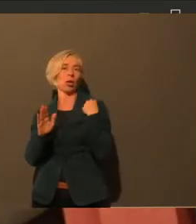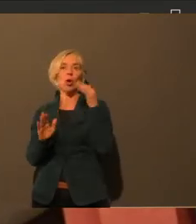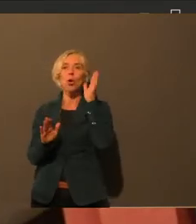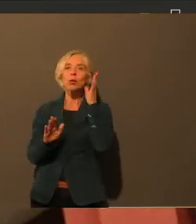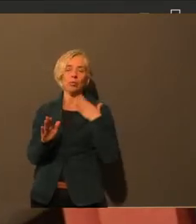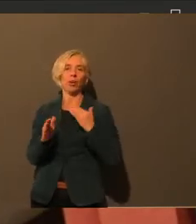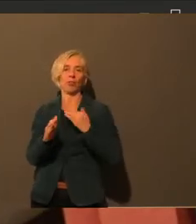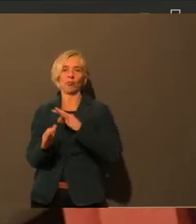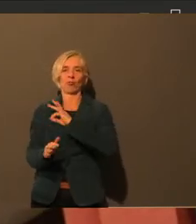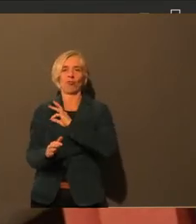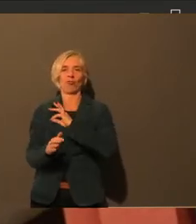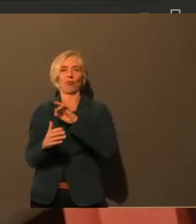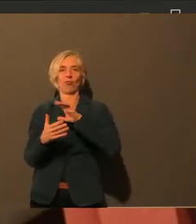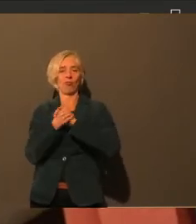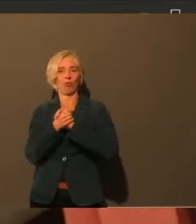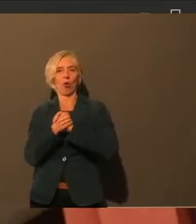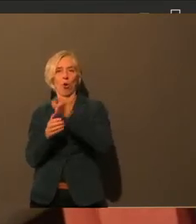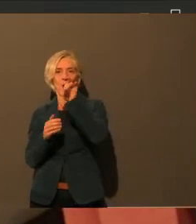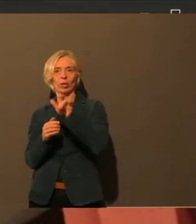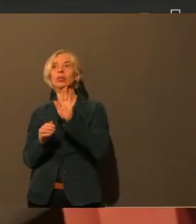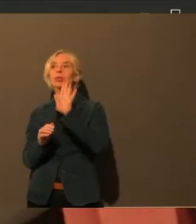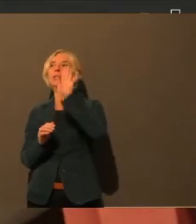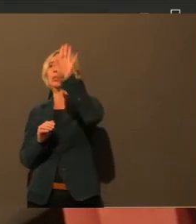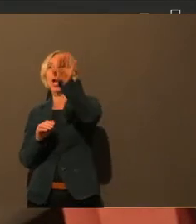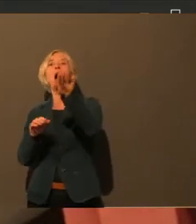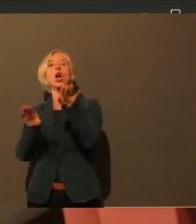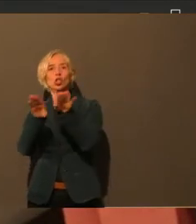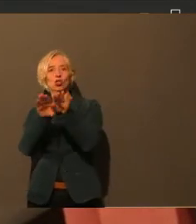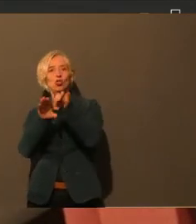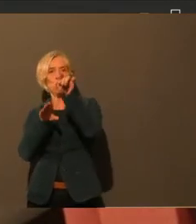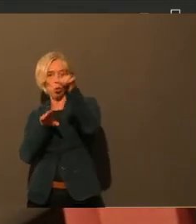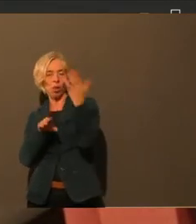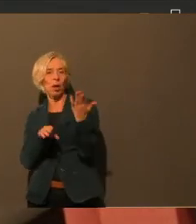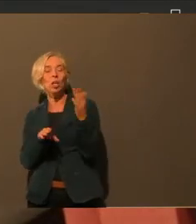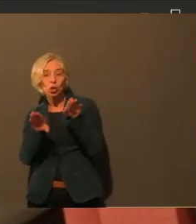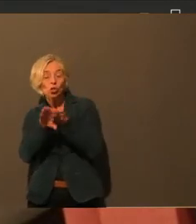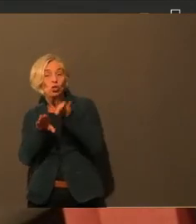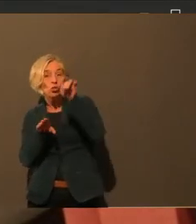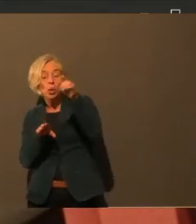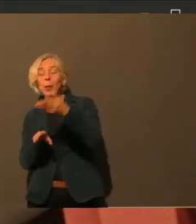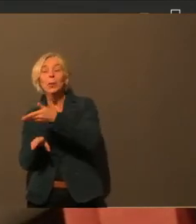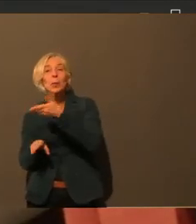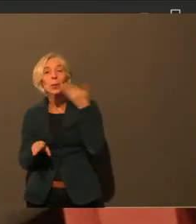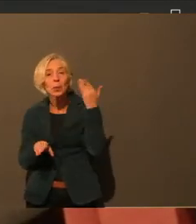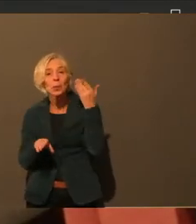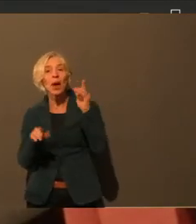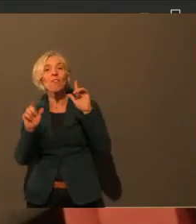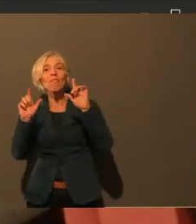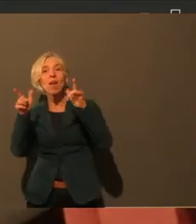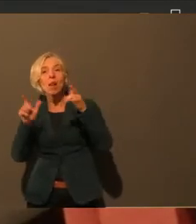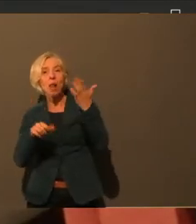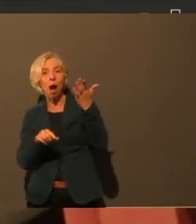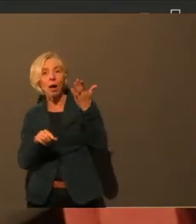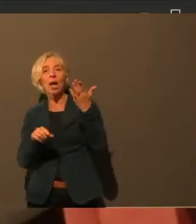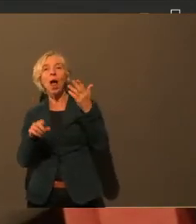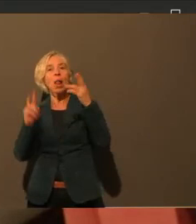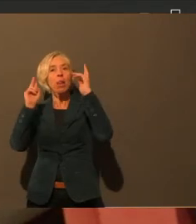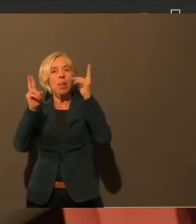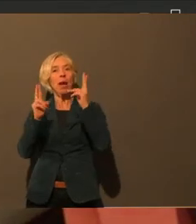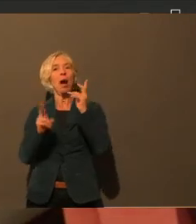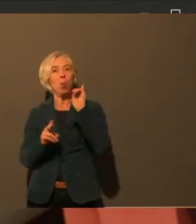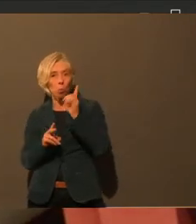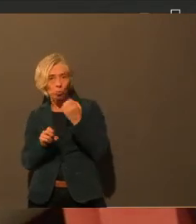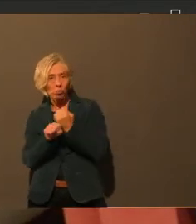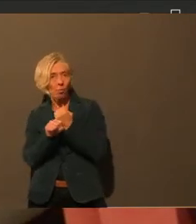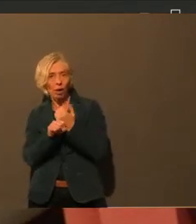deswegen auf ihre eigenen Daten zurückgreifen müssen. Und da wollte ich fragen, ob das denn in der Sache der